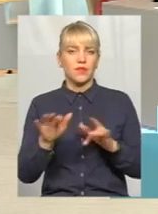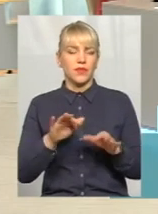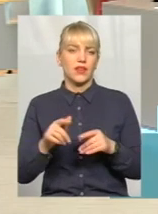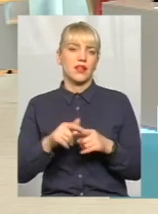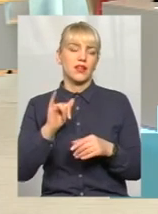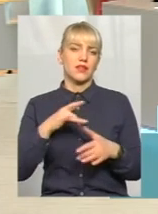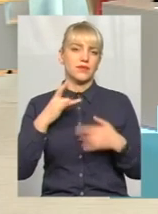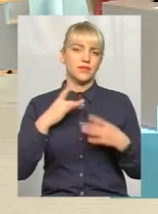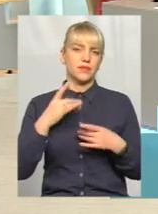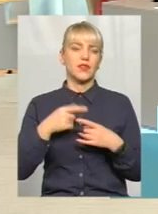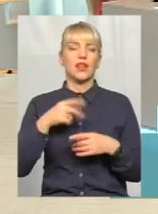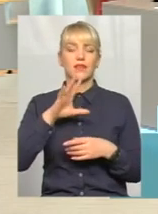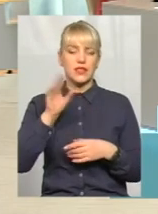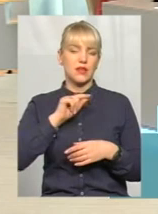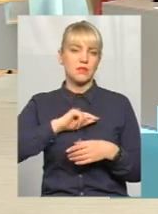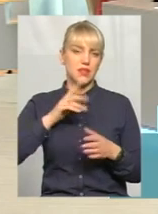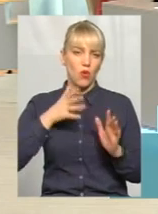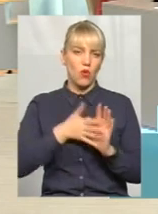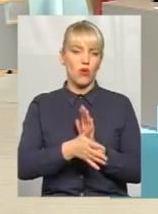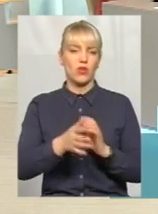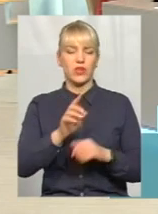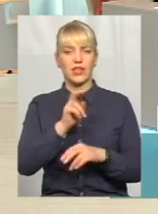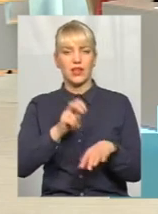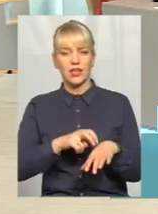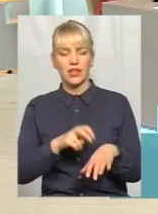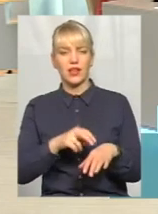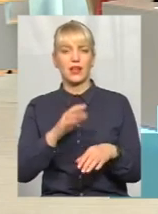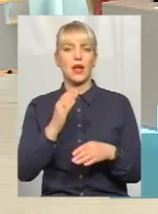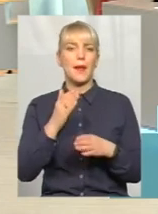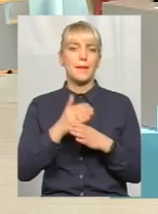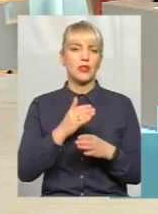лікарі, методист, заступник директора,